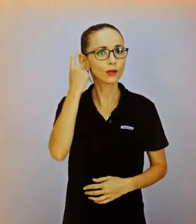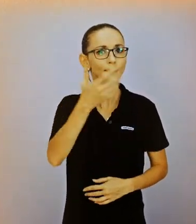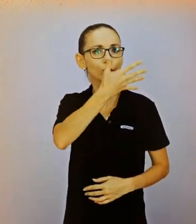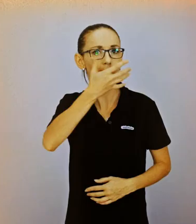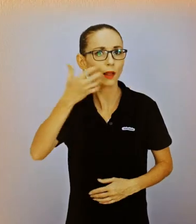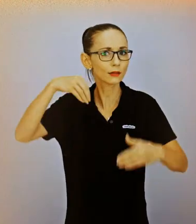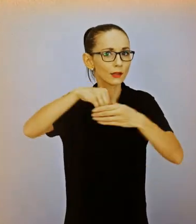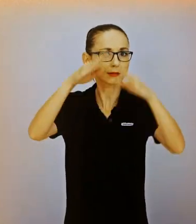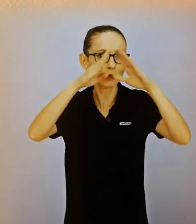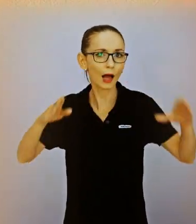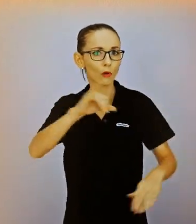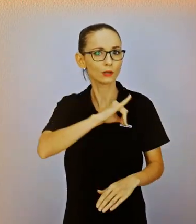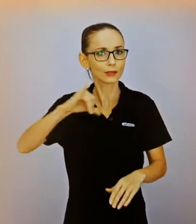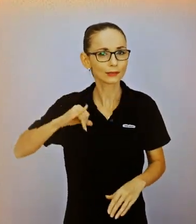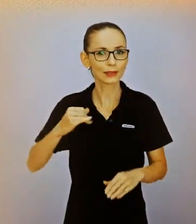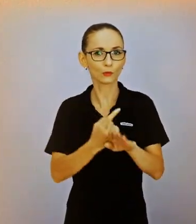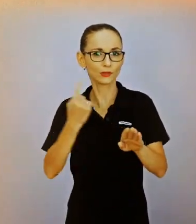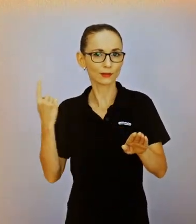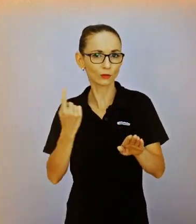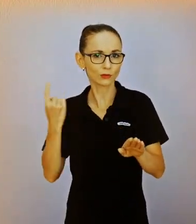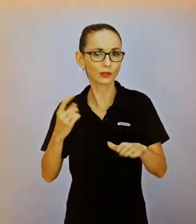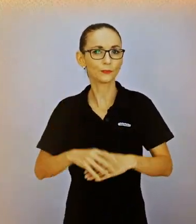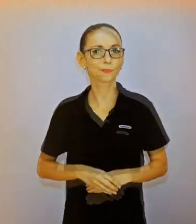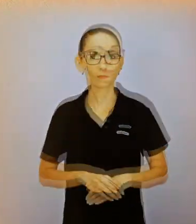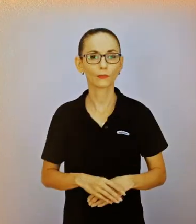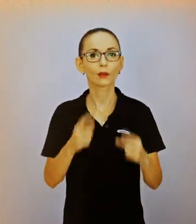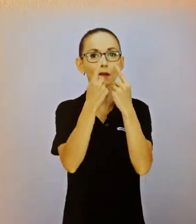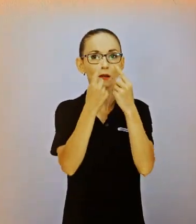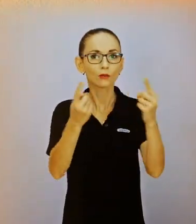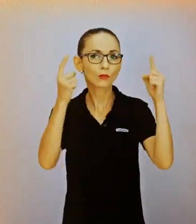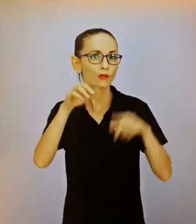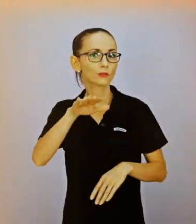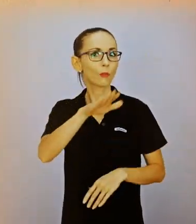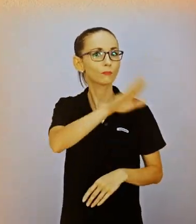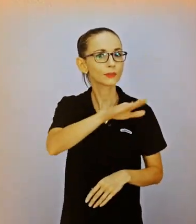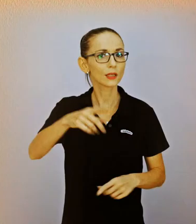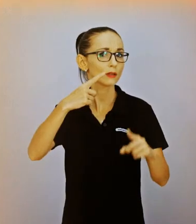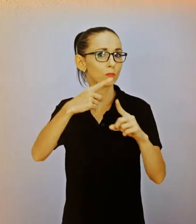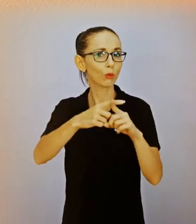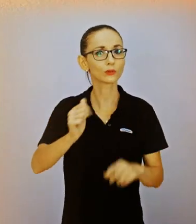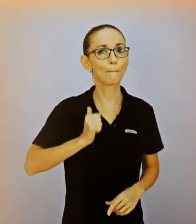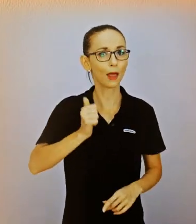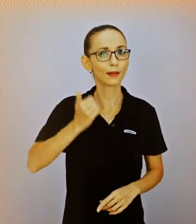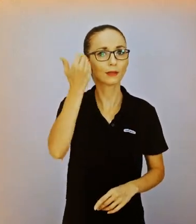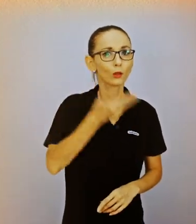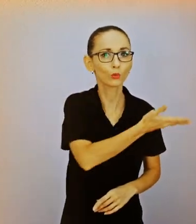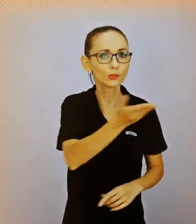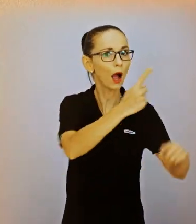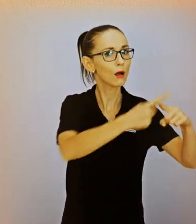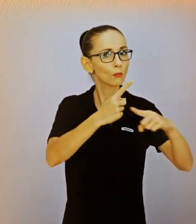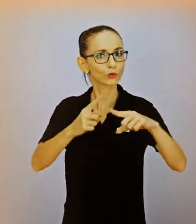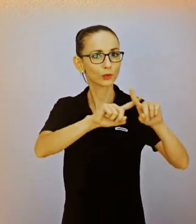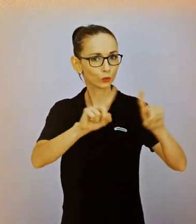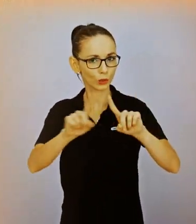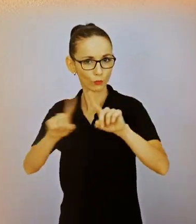samostatností, ktorý Terezia už 14 rokov spoluorganizuje. Naozaj je povzbudzujúce vidieť, že aj na Slovensku sú